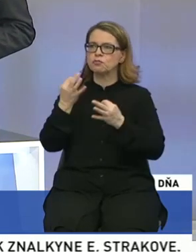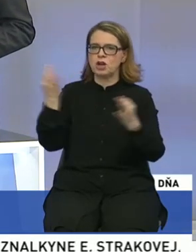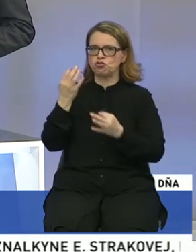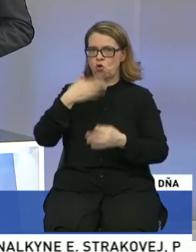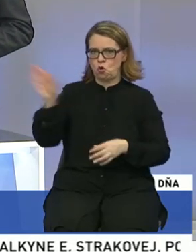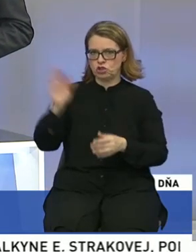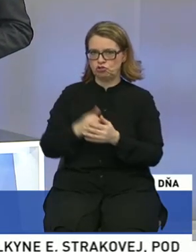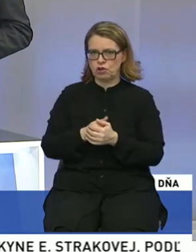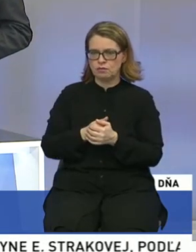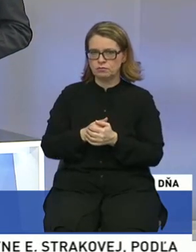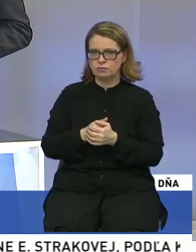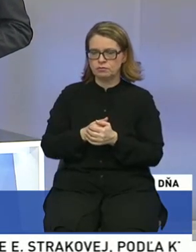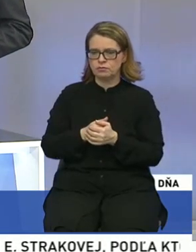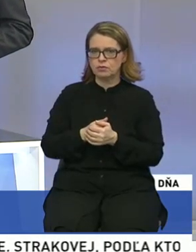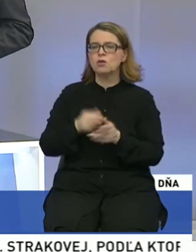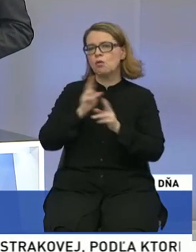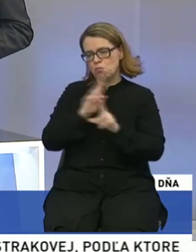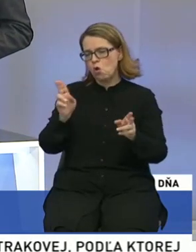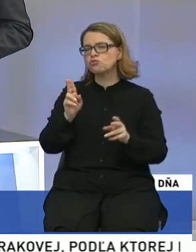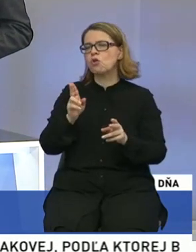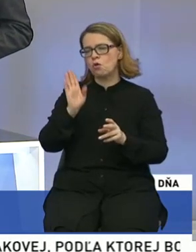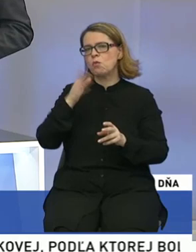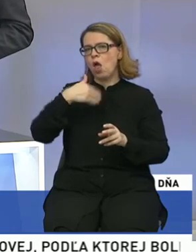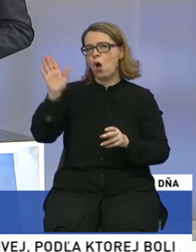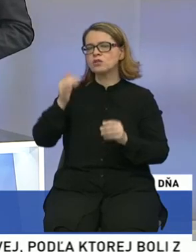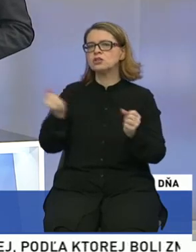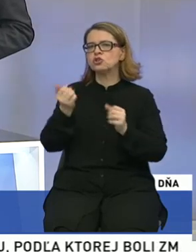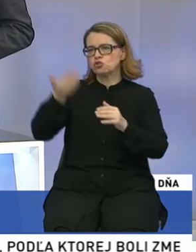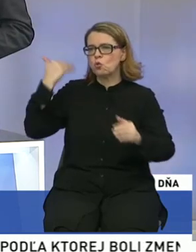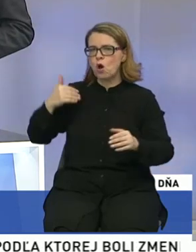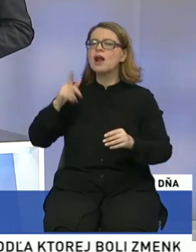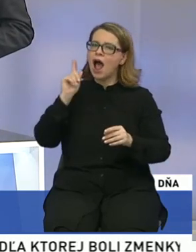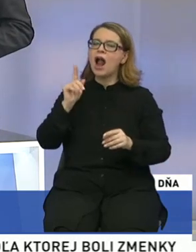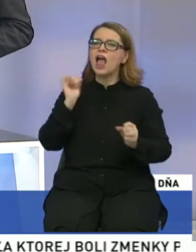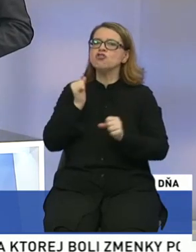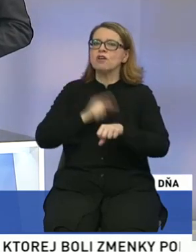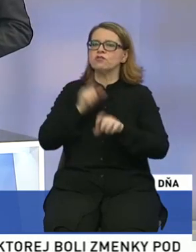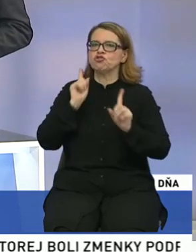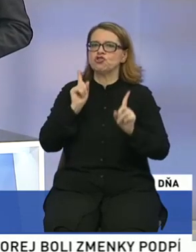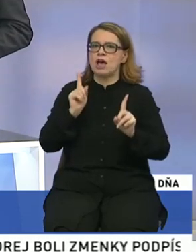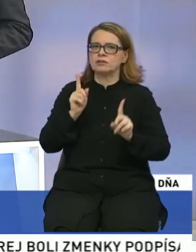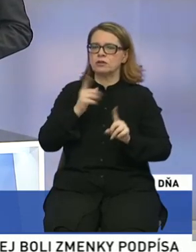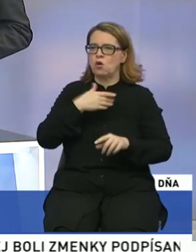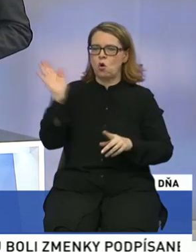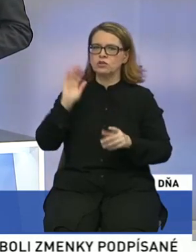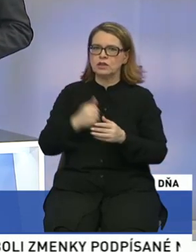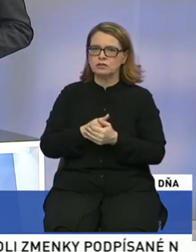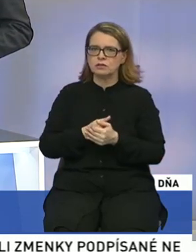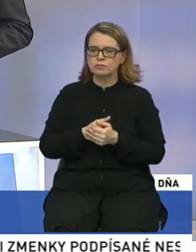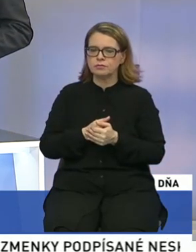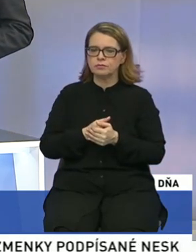Odišla, tiež mohla odísť, možno aj skôr, ale odišla ešte včas. Ešte aj Mosthyd mohol odísť ešte včas, aspoň pod tej